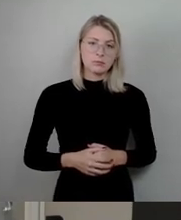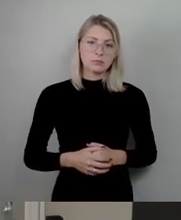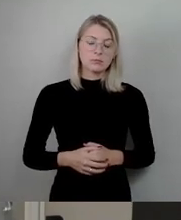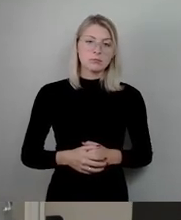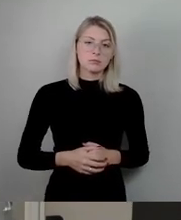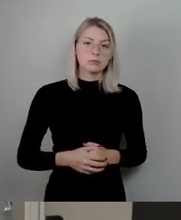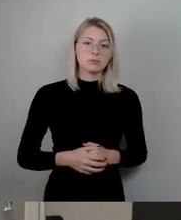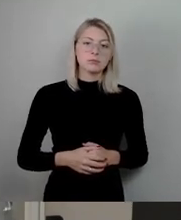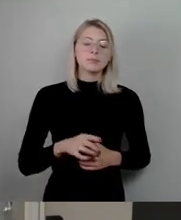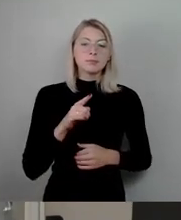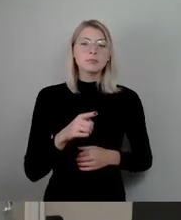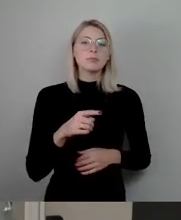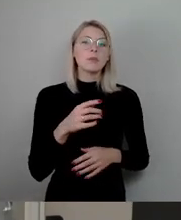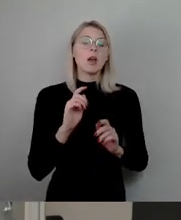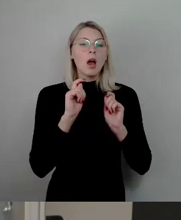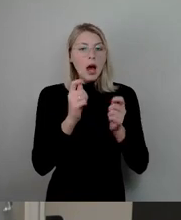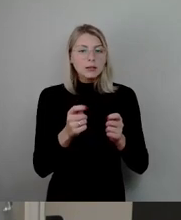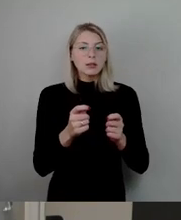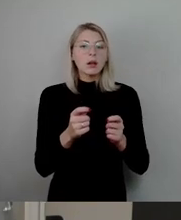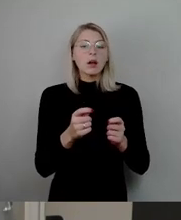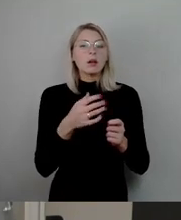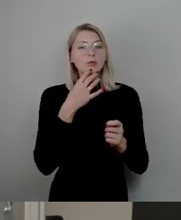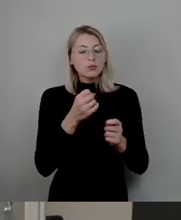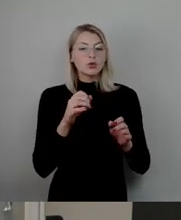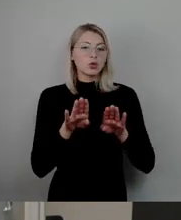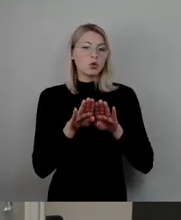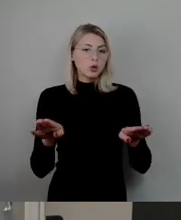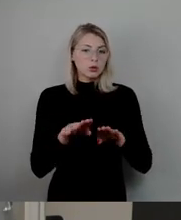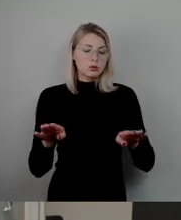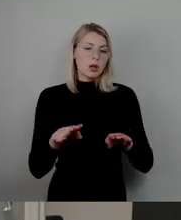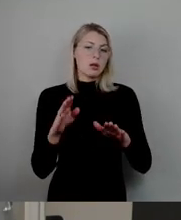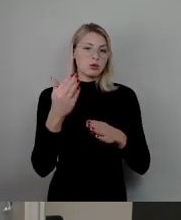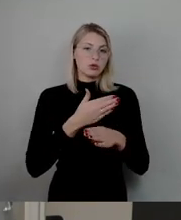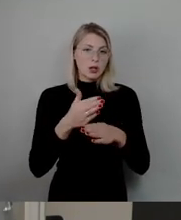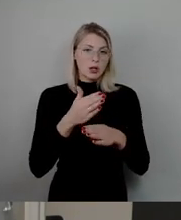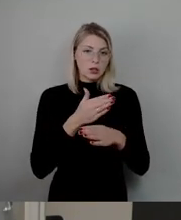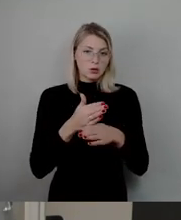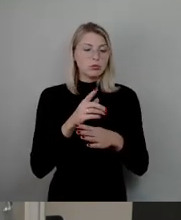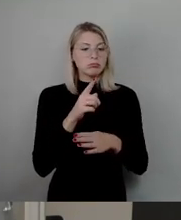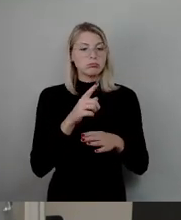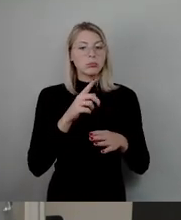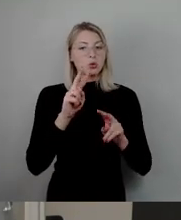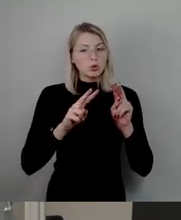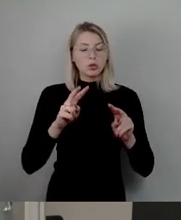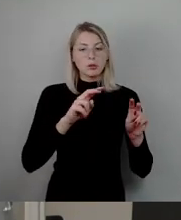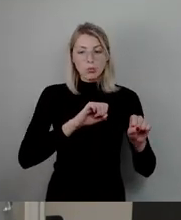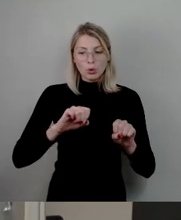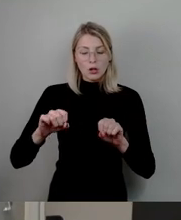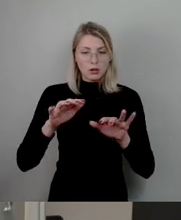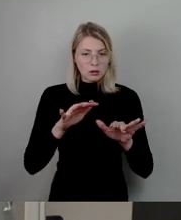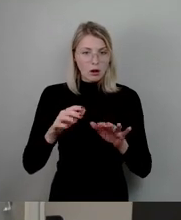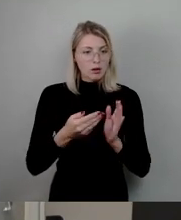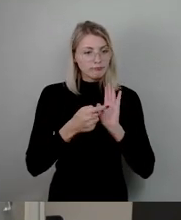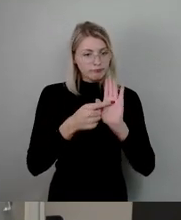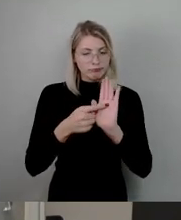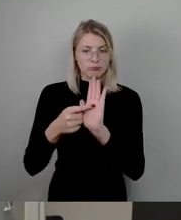dass der Stadtrat jetzt eine Grundsatzentscheidung trifft, nämlich, dass dieser Variantenvergleich vorgelegt wird und wir dann entscheiden können.